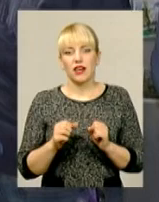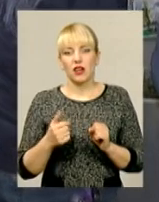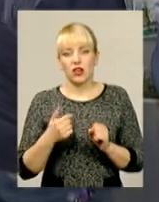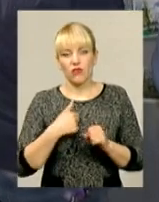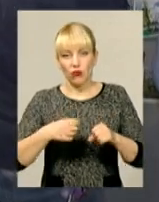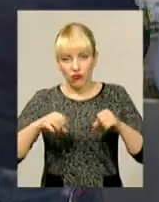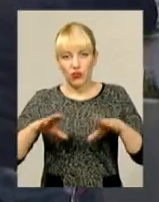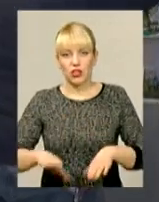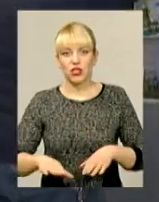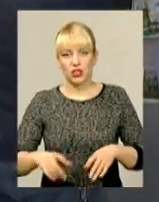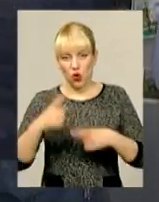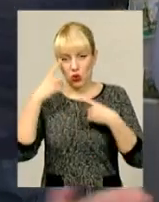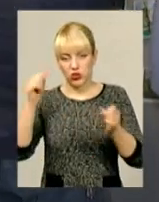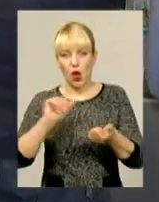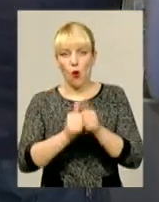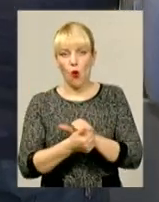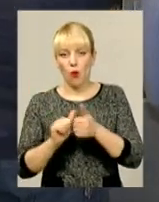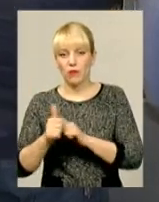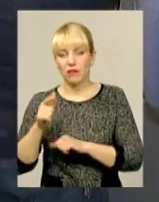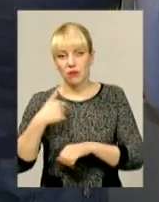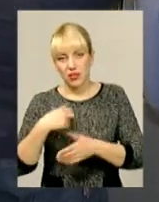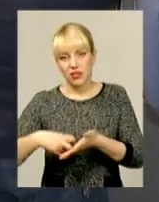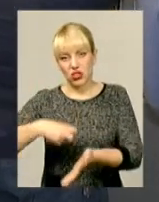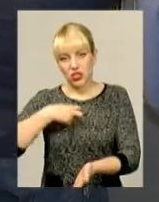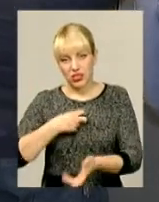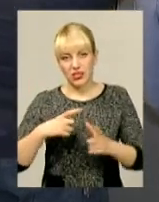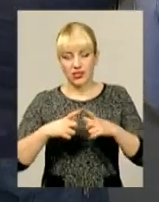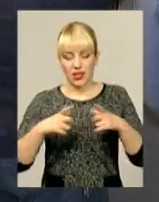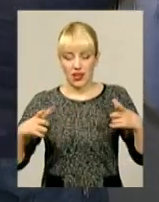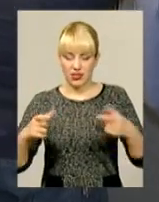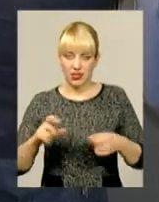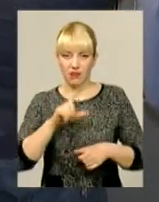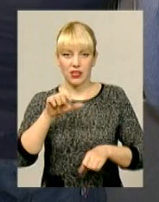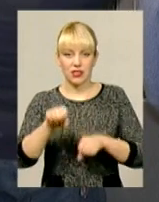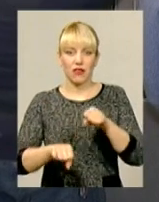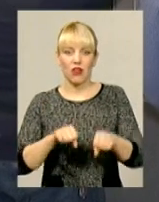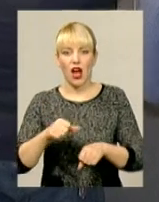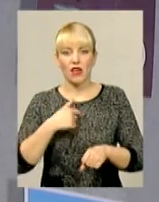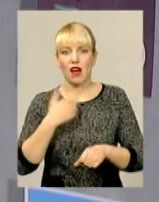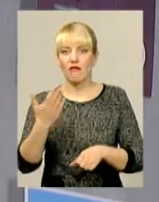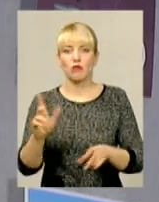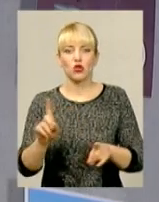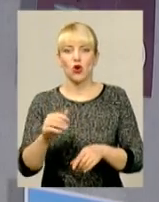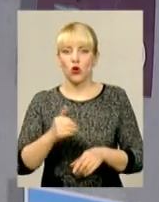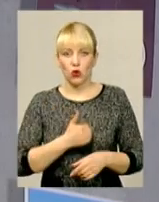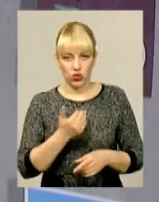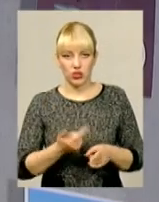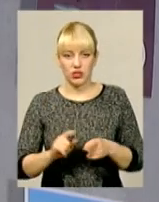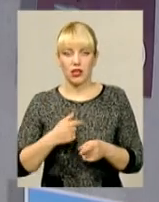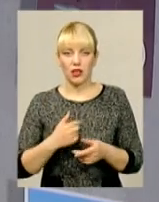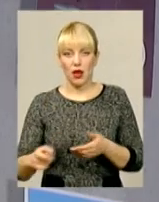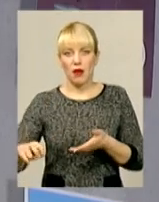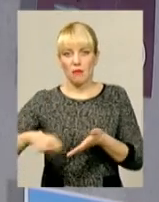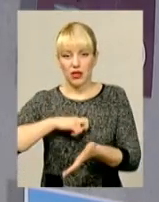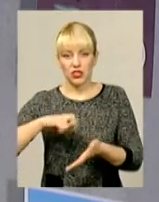оголосила обмін, що ви мені шли ці листівки з велосипедами, я вам, що вам хочеться. І прийшло 10, всі